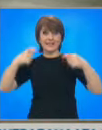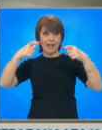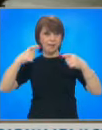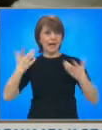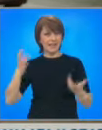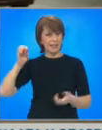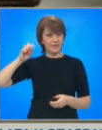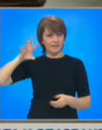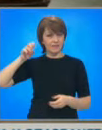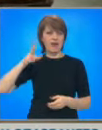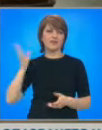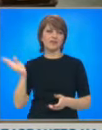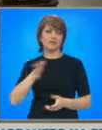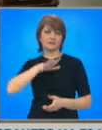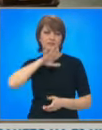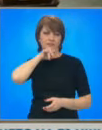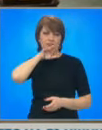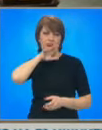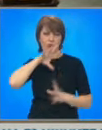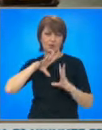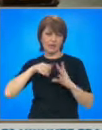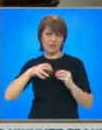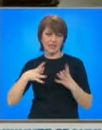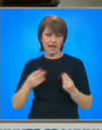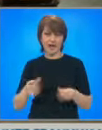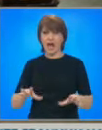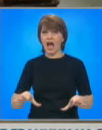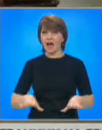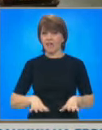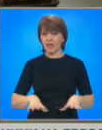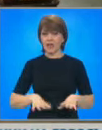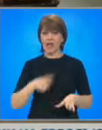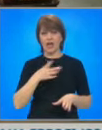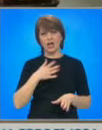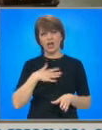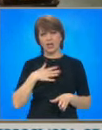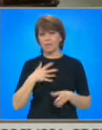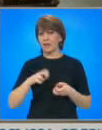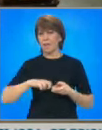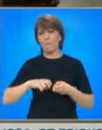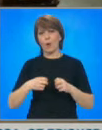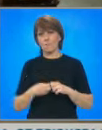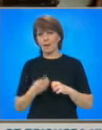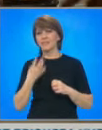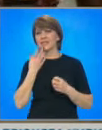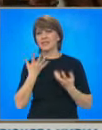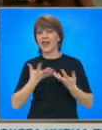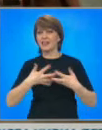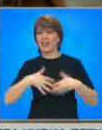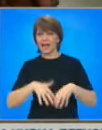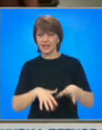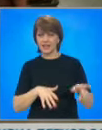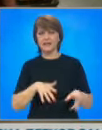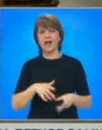светофарната уредба, е изгнил. От общината признаха, че в града има проблем с техническата инфраструктура, защото стълбовете са стари,